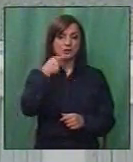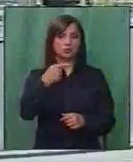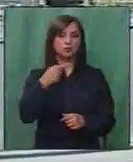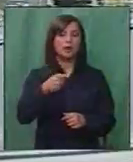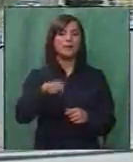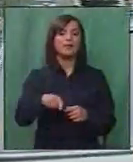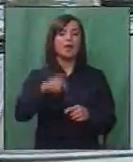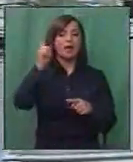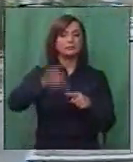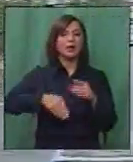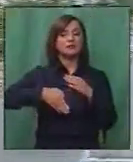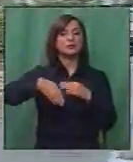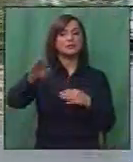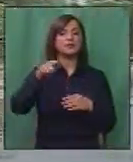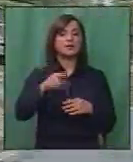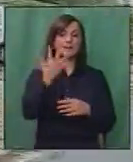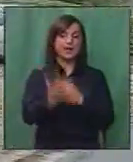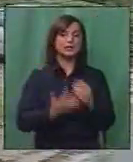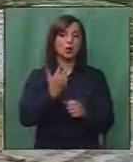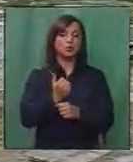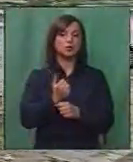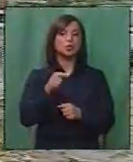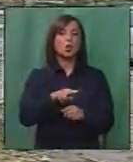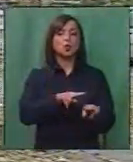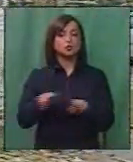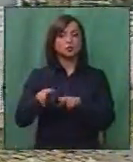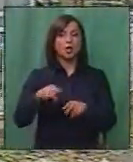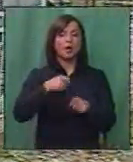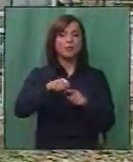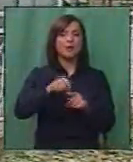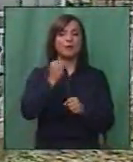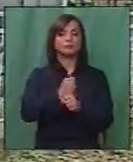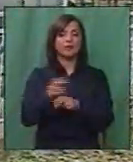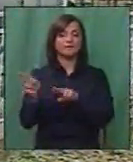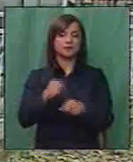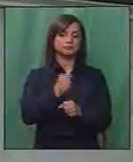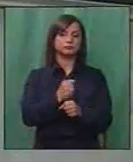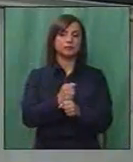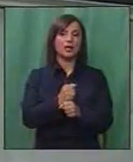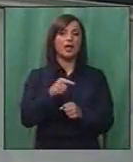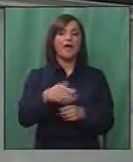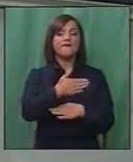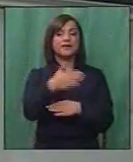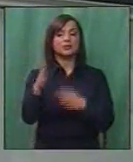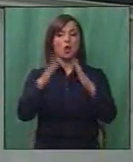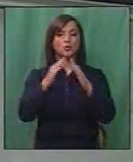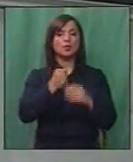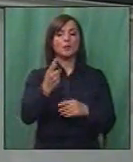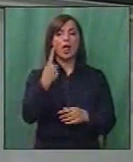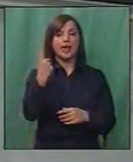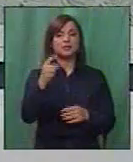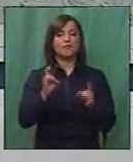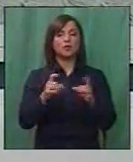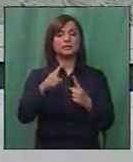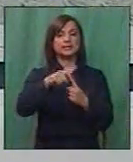изречено и мерка протерување на странет за пет години, но судот ја обновил постапката. Вратата на Кукјата Броеден